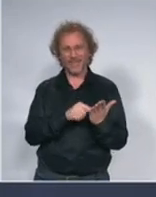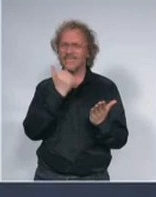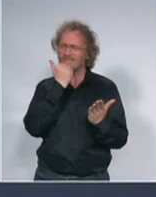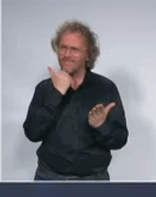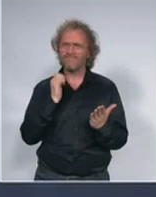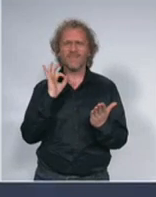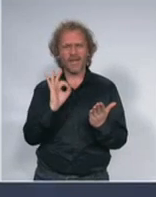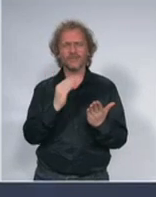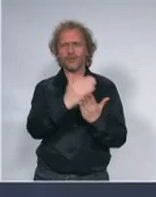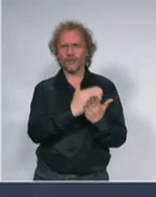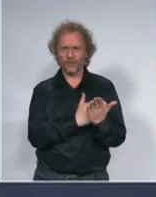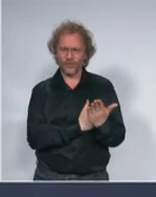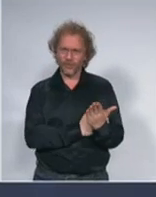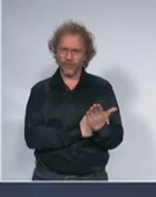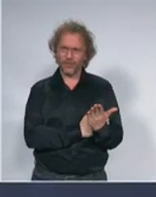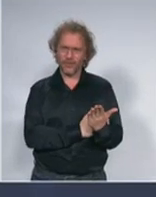Srbiju